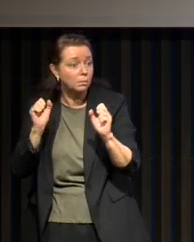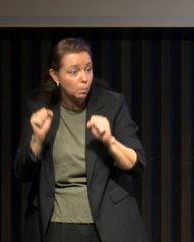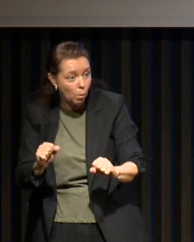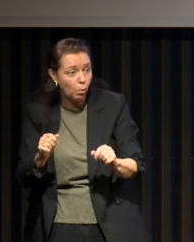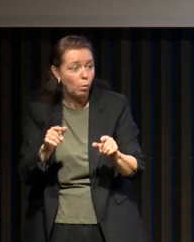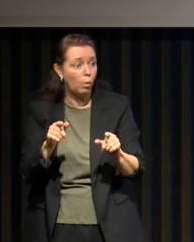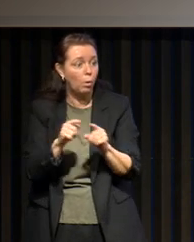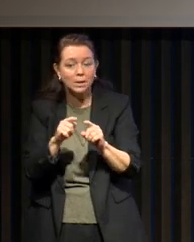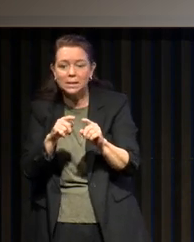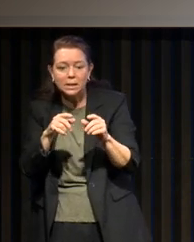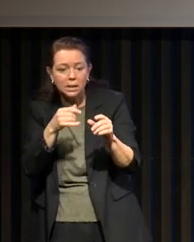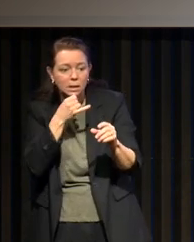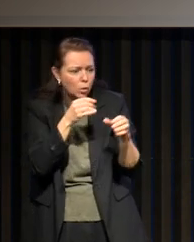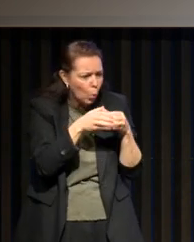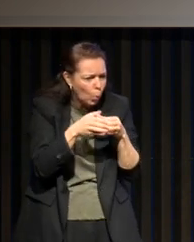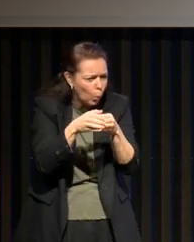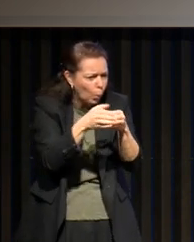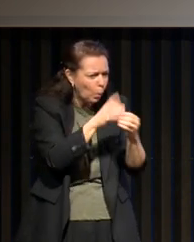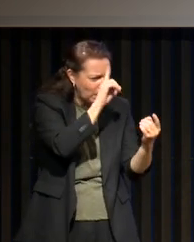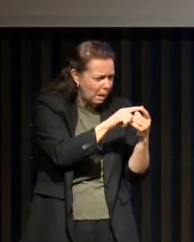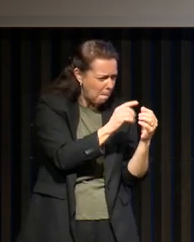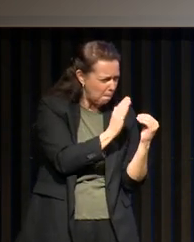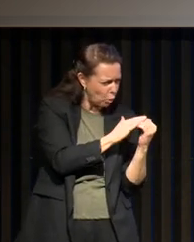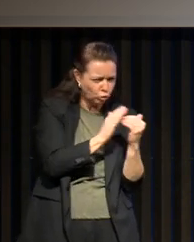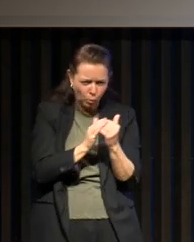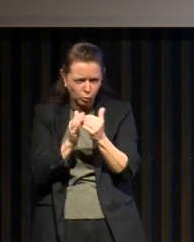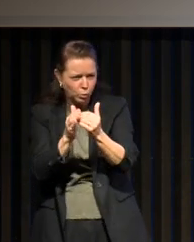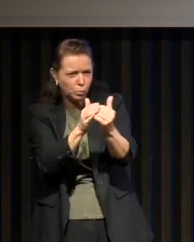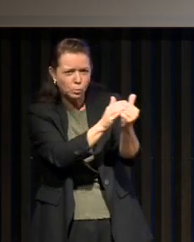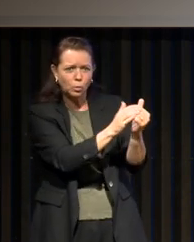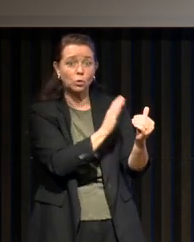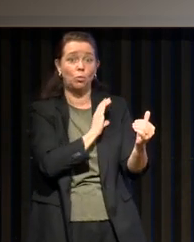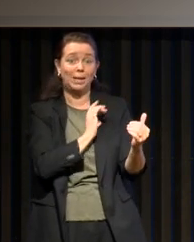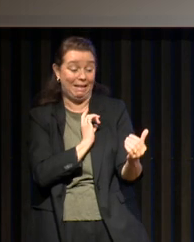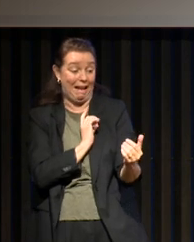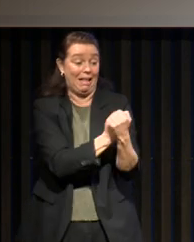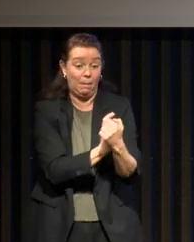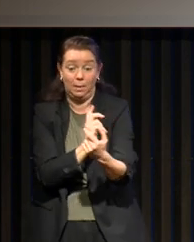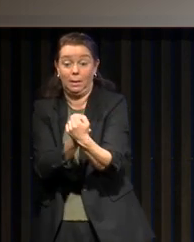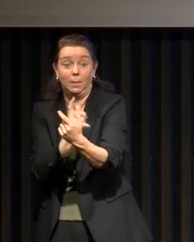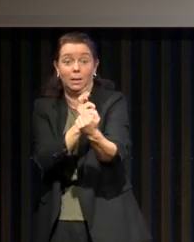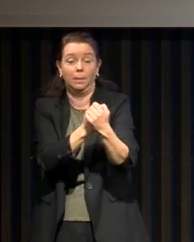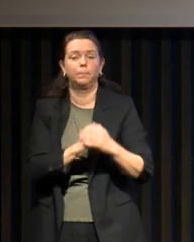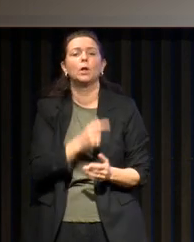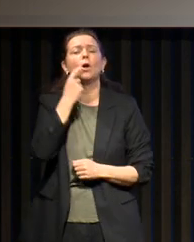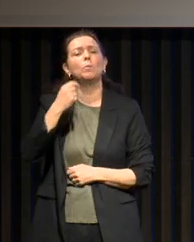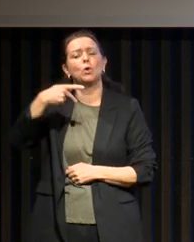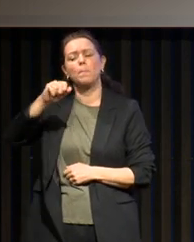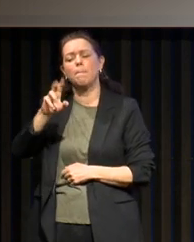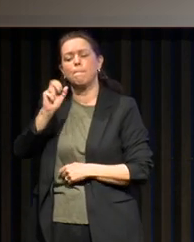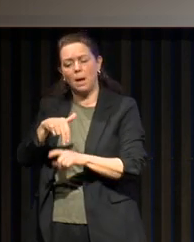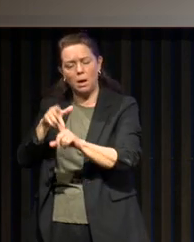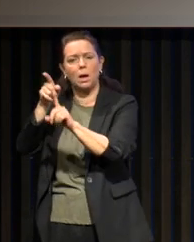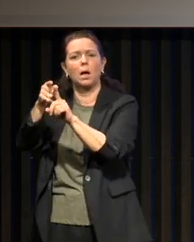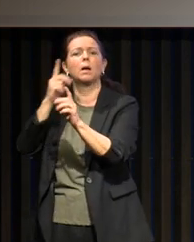des sous-groupes de sujets qui nécessitent tel type de traitement et personnaliser le traitement. On collabore notamment avec Jean-Luc Pépin à Grenoble sur